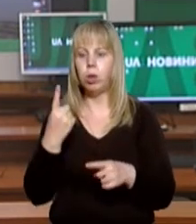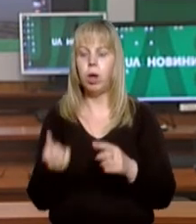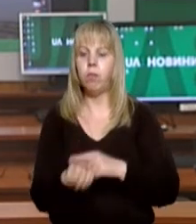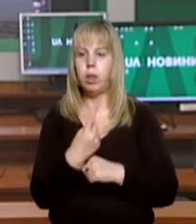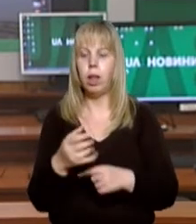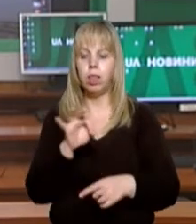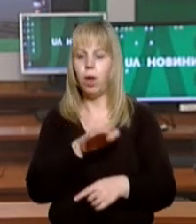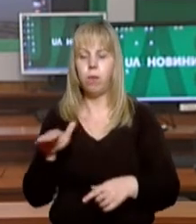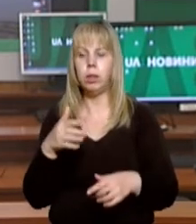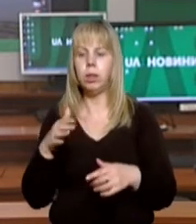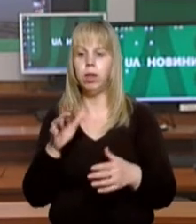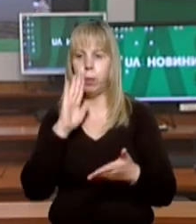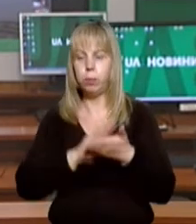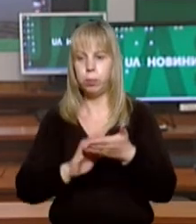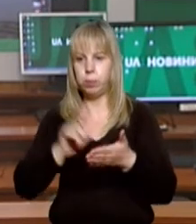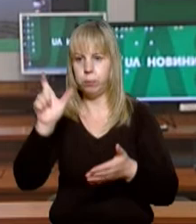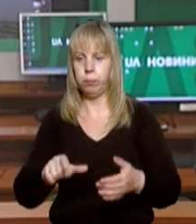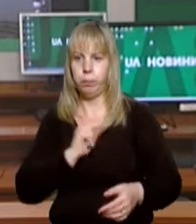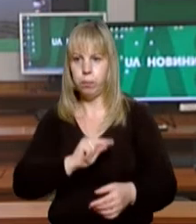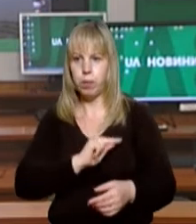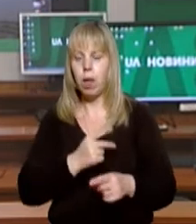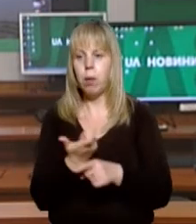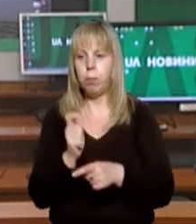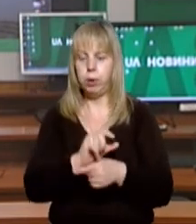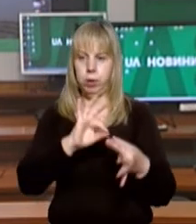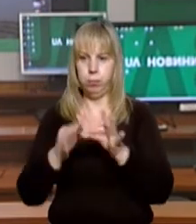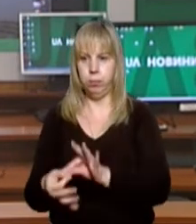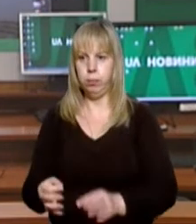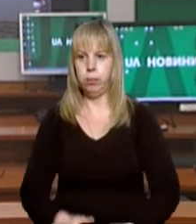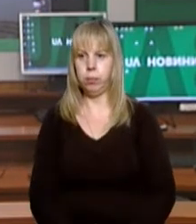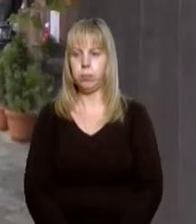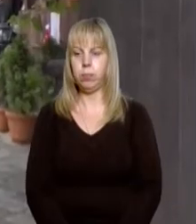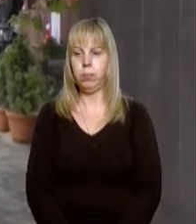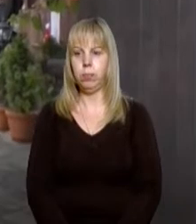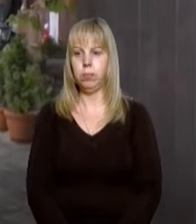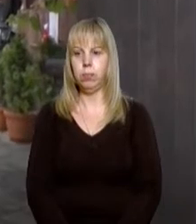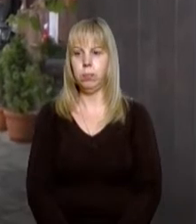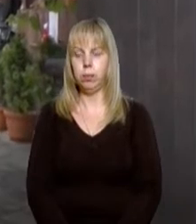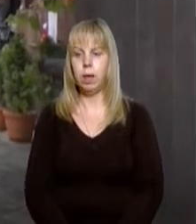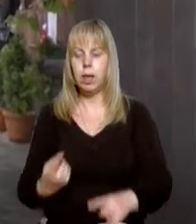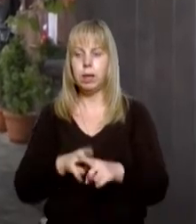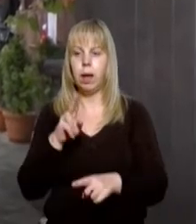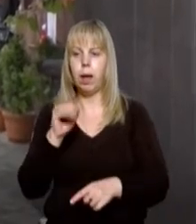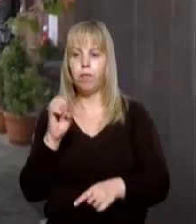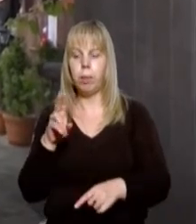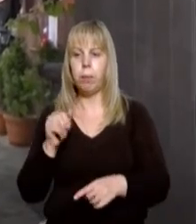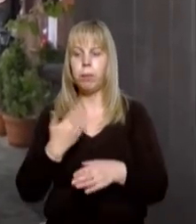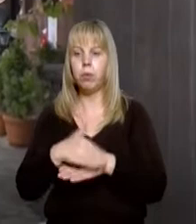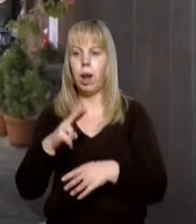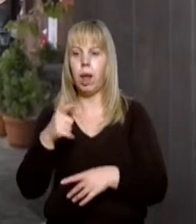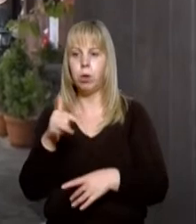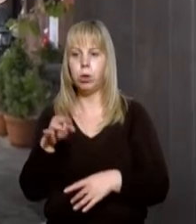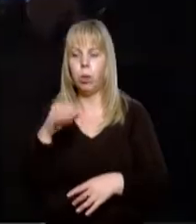виявили неофіційну влаштовану працівницю. Більше дивіться в сюжеті. Це кафе «Пап» на вулиці